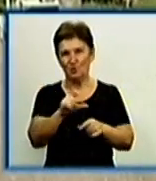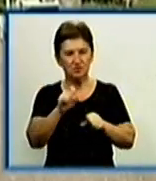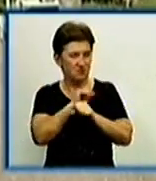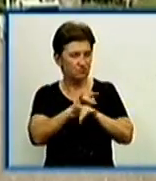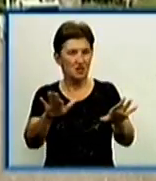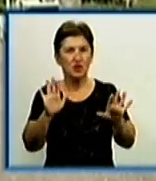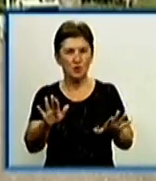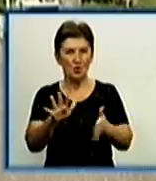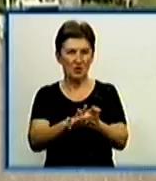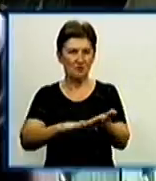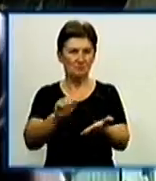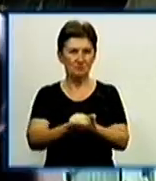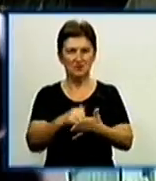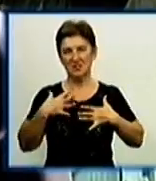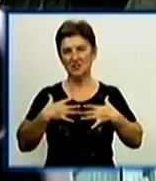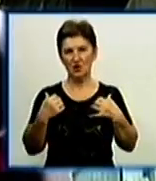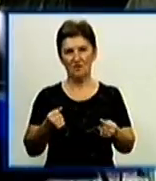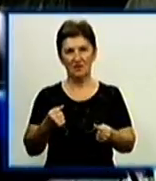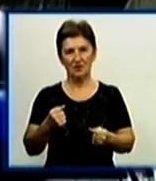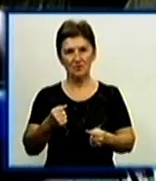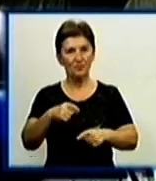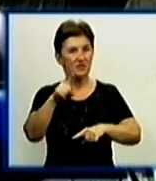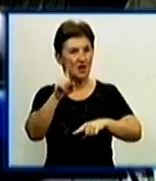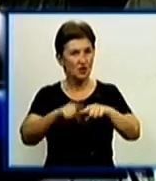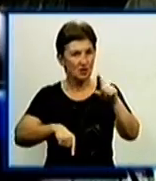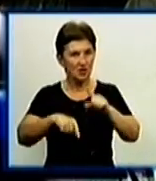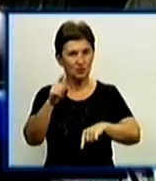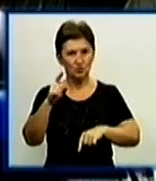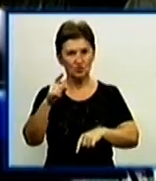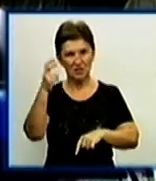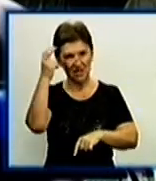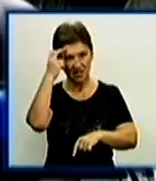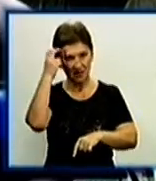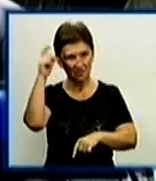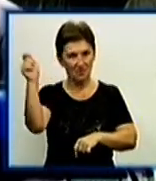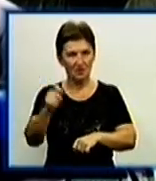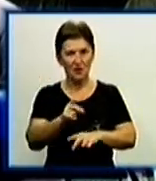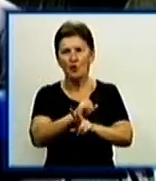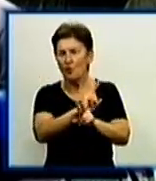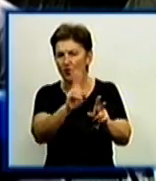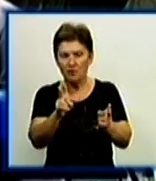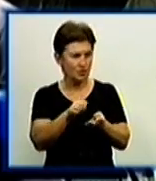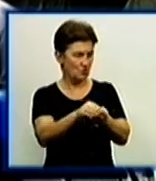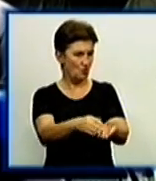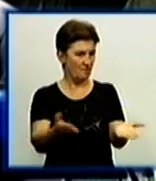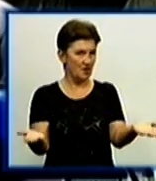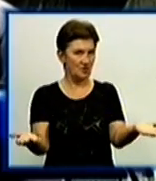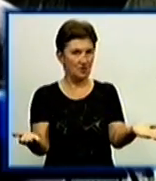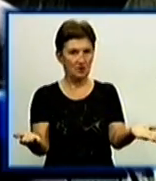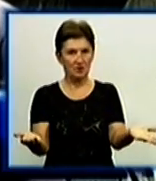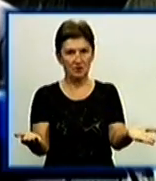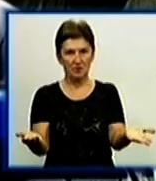тільки шкодять здоров'ю рідних. Родичі з Києва їдуть, чому нам не сообщили, вже заховали. Кого заховали? Яму рить, кому рить?